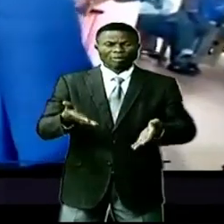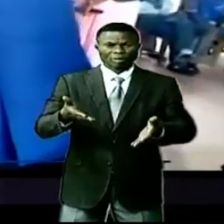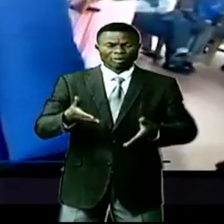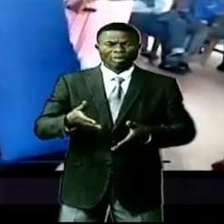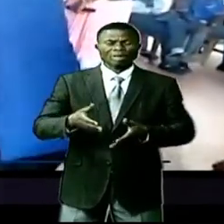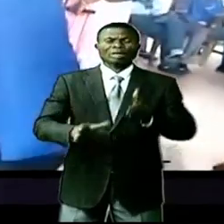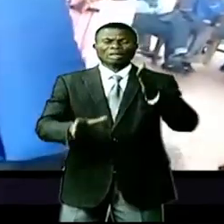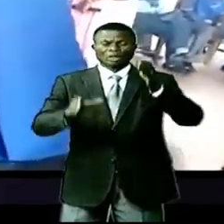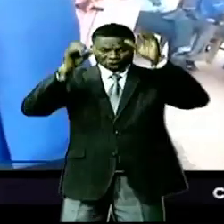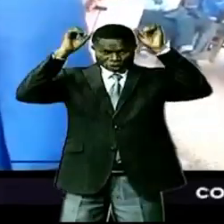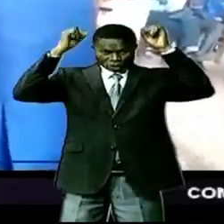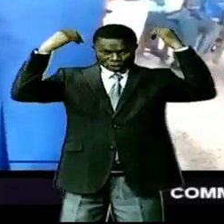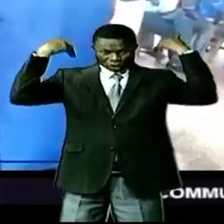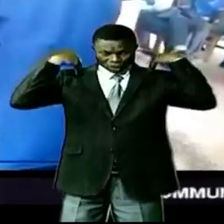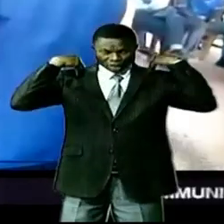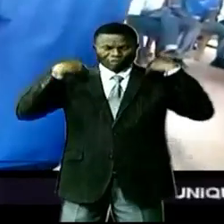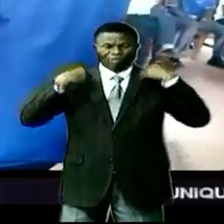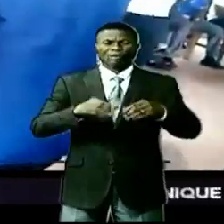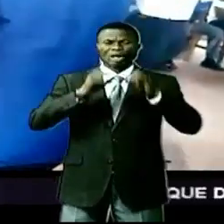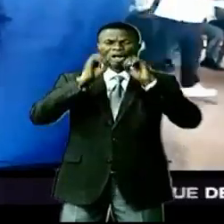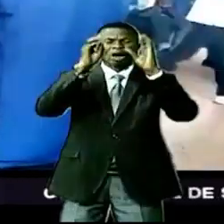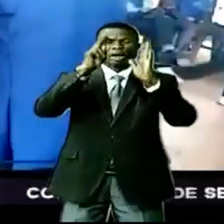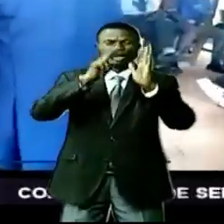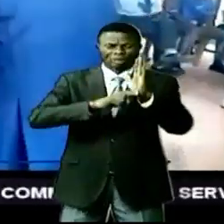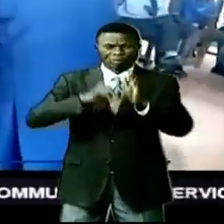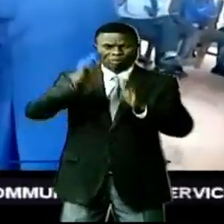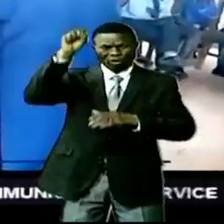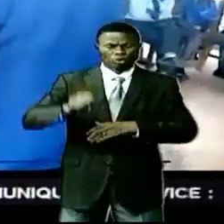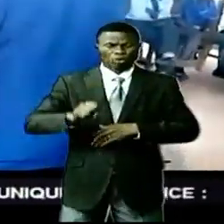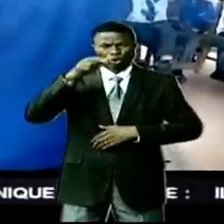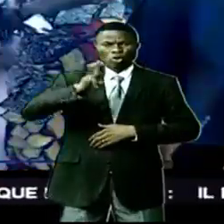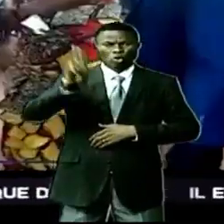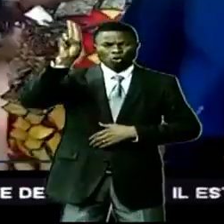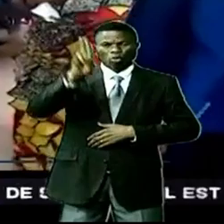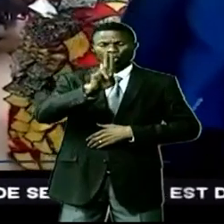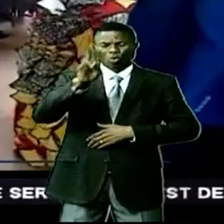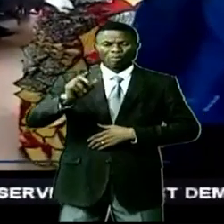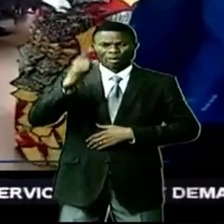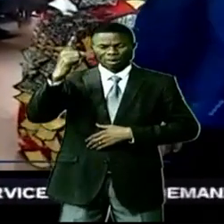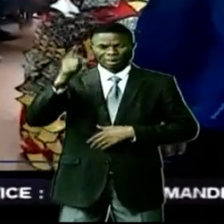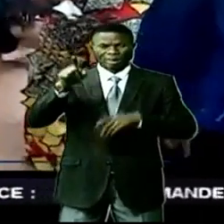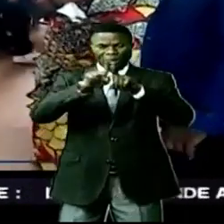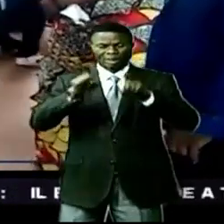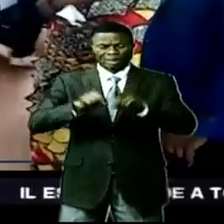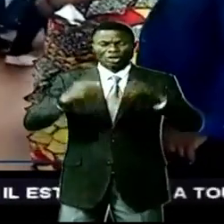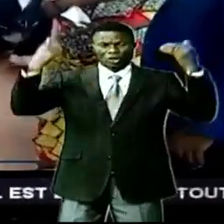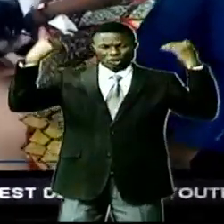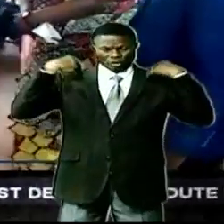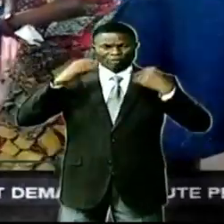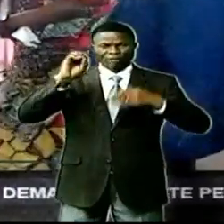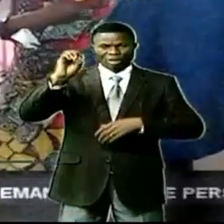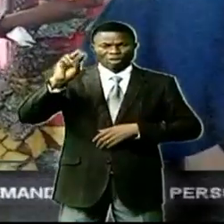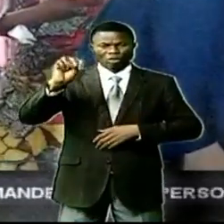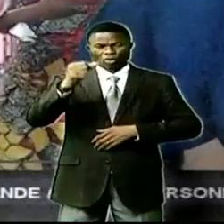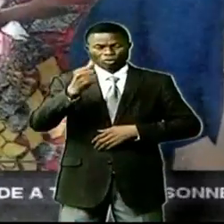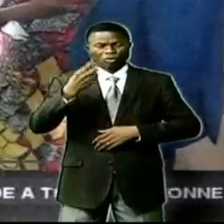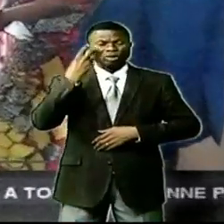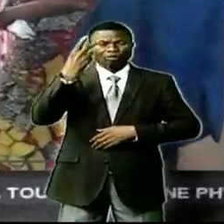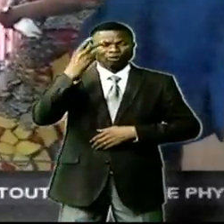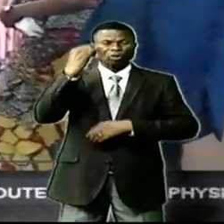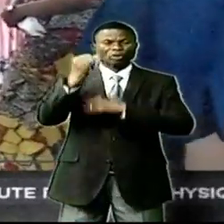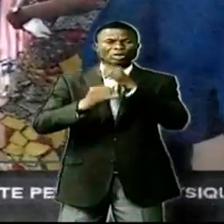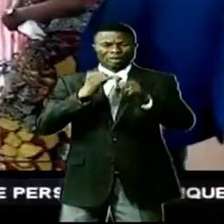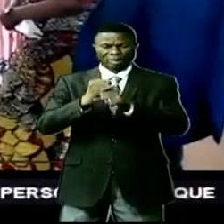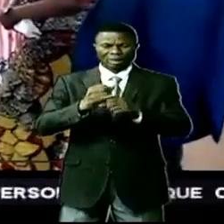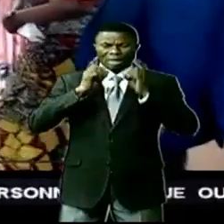provède intérimaire de l'EPST Sud-Oubongui 1 et du managère de Wad Vigène Guimena, José Moussako. Dans